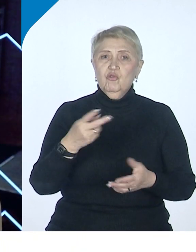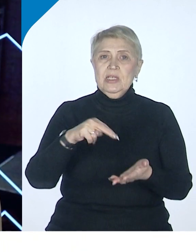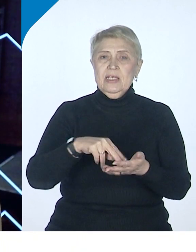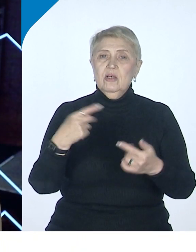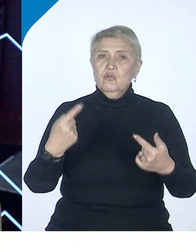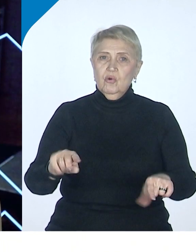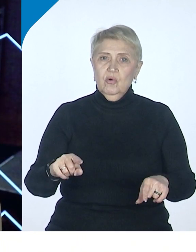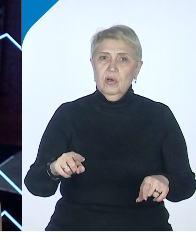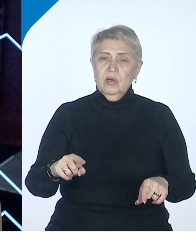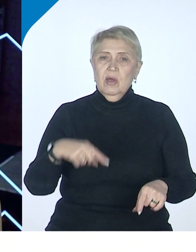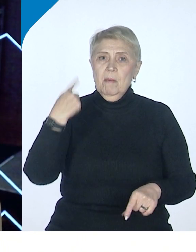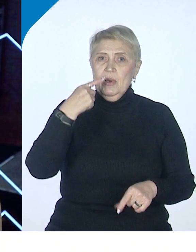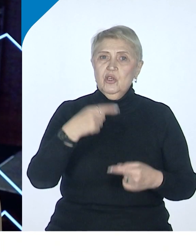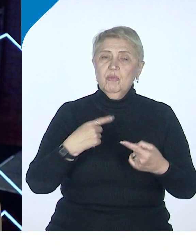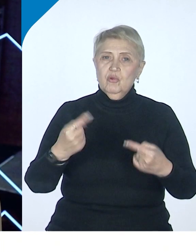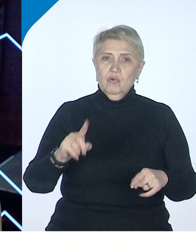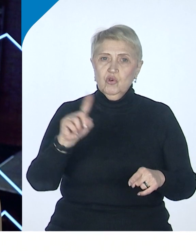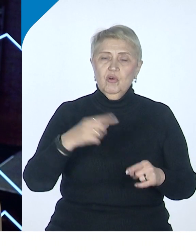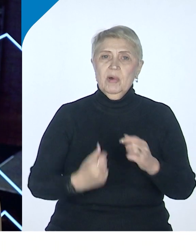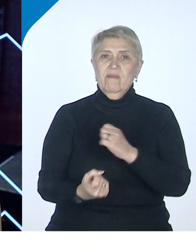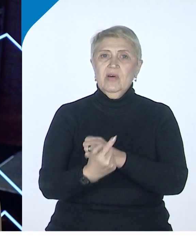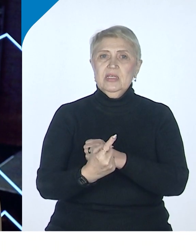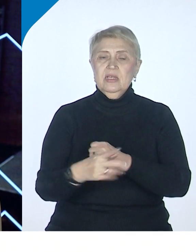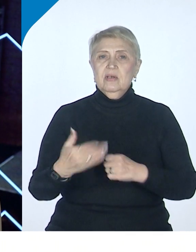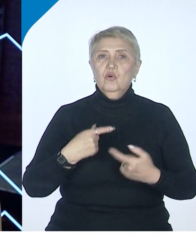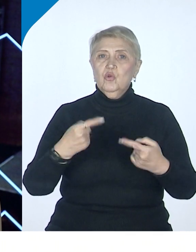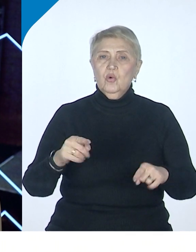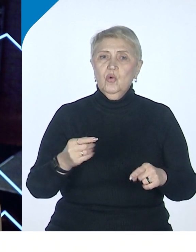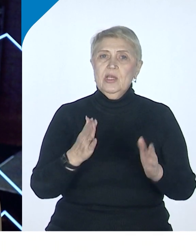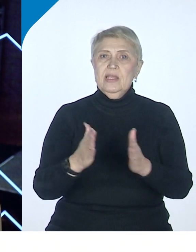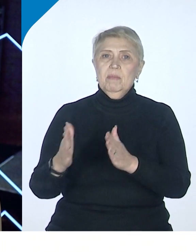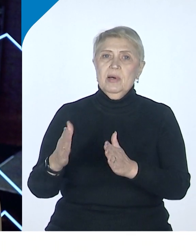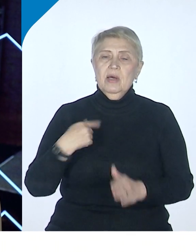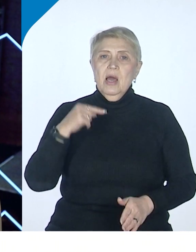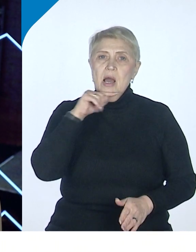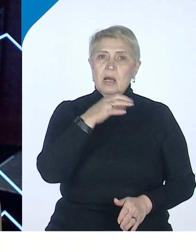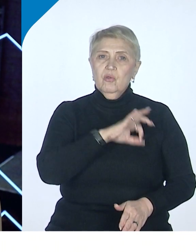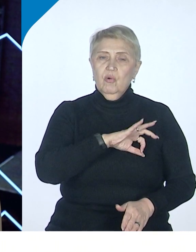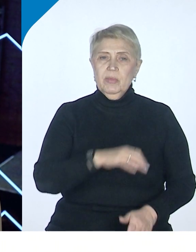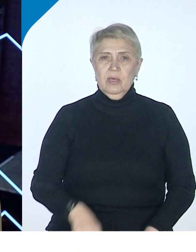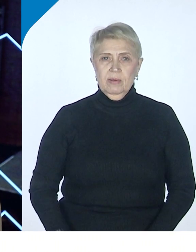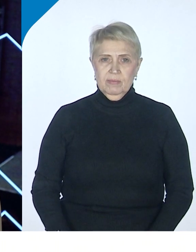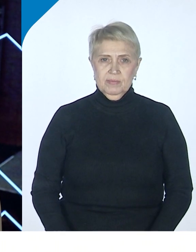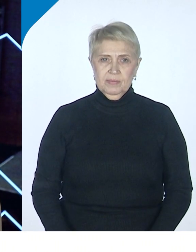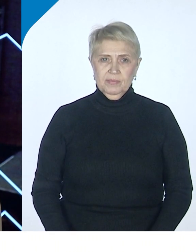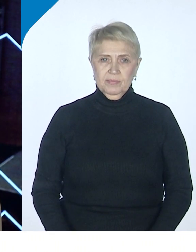по типу другой, чтобы у вас возникло другой тип экономики, скажем, другой